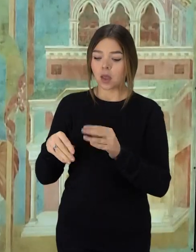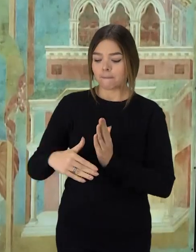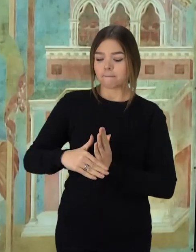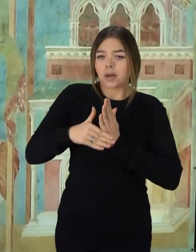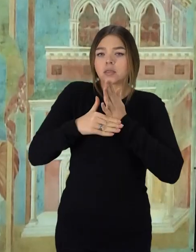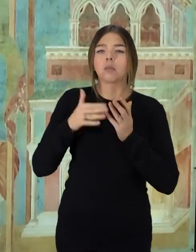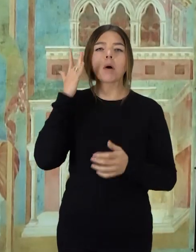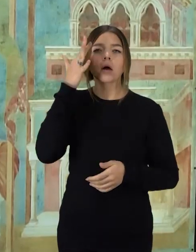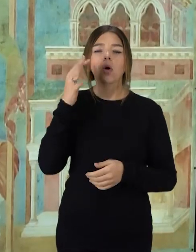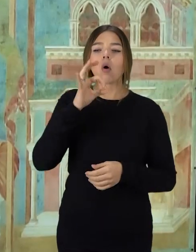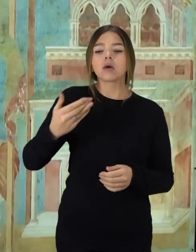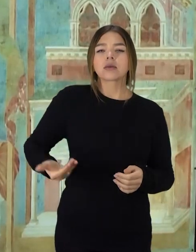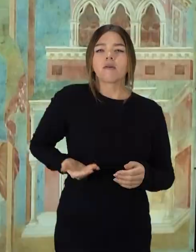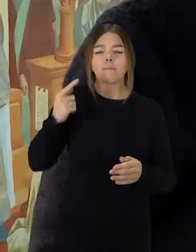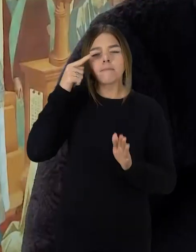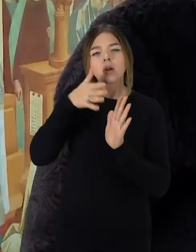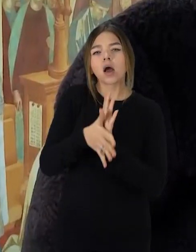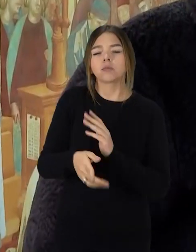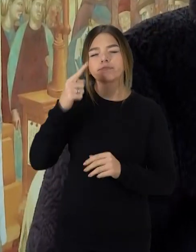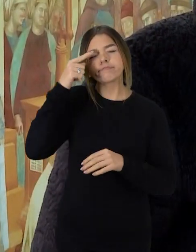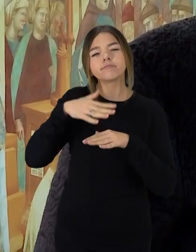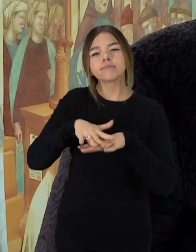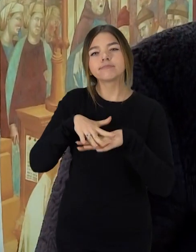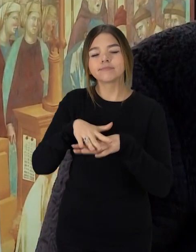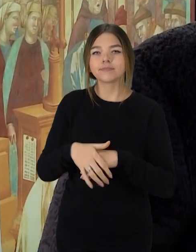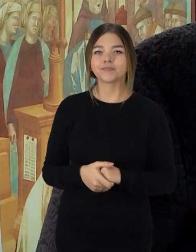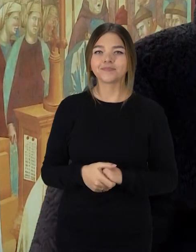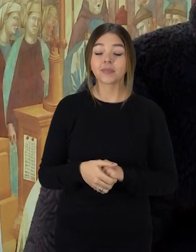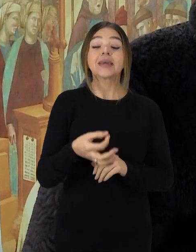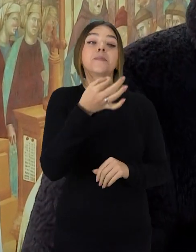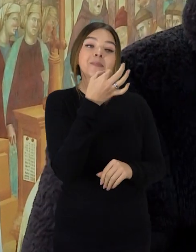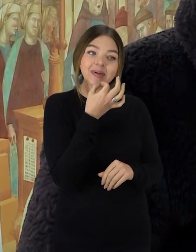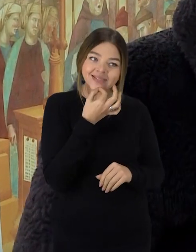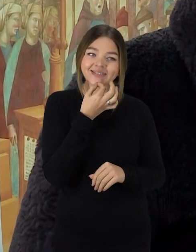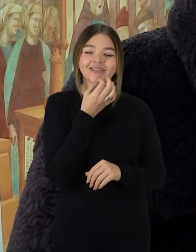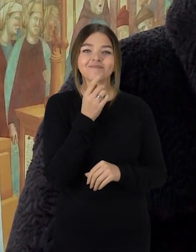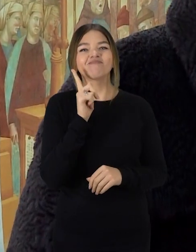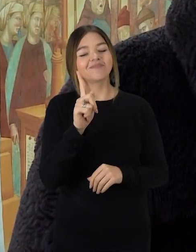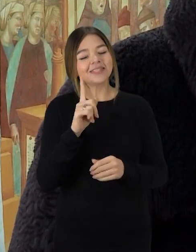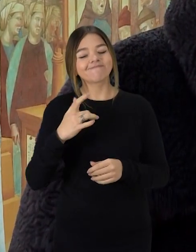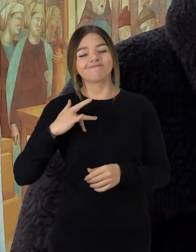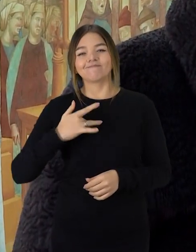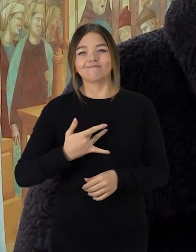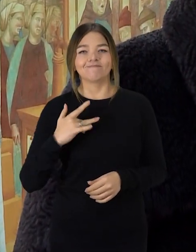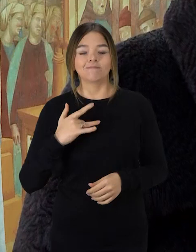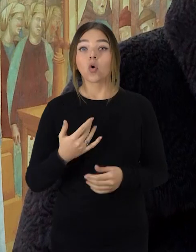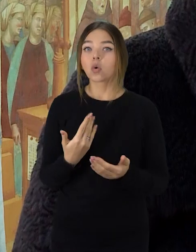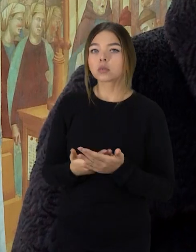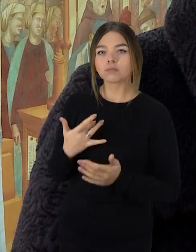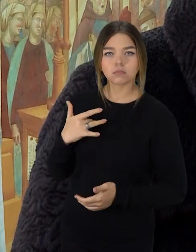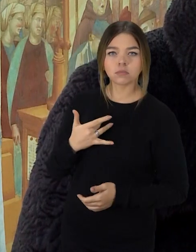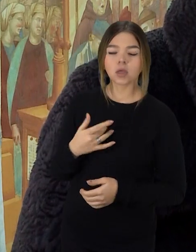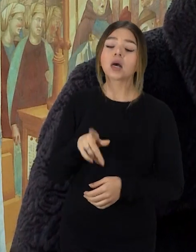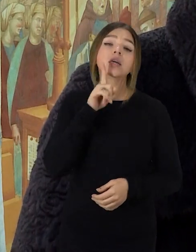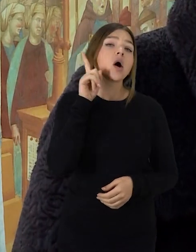esmę ar prasme. Nu, patinka, bet labai neramo. Kodėl neramo? Dėl jaunų